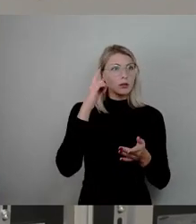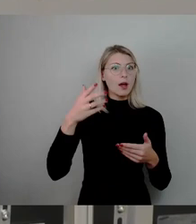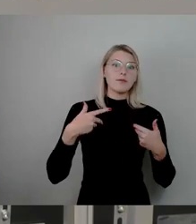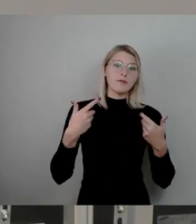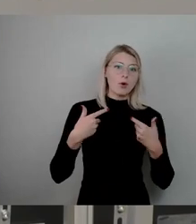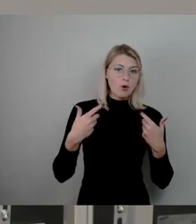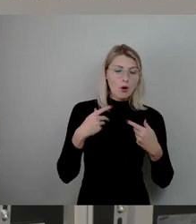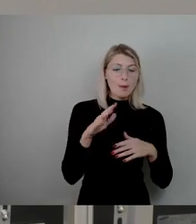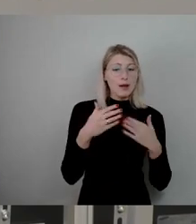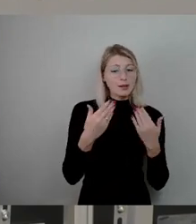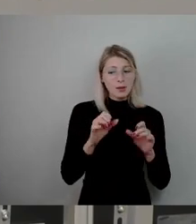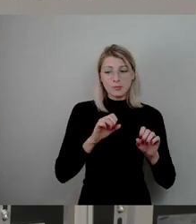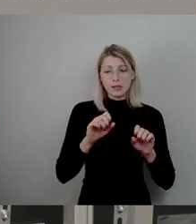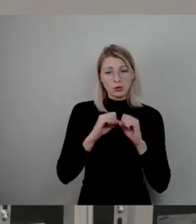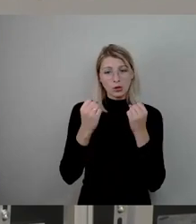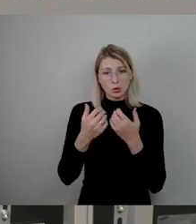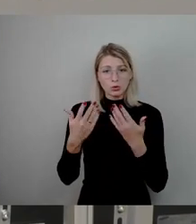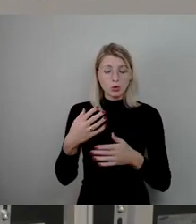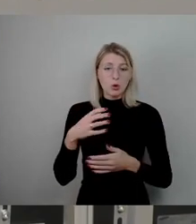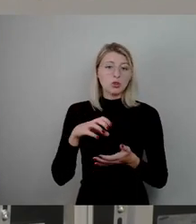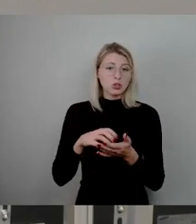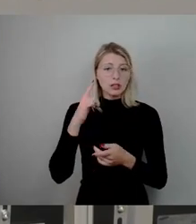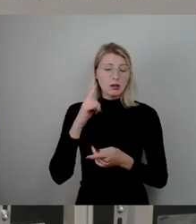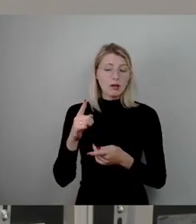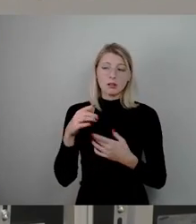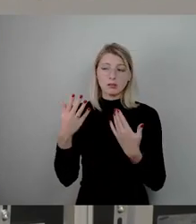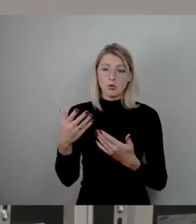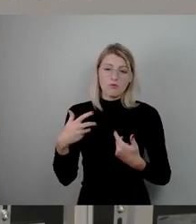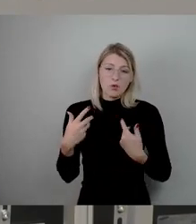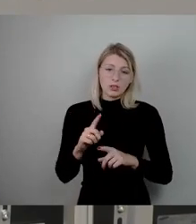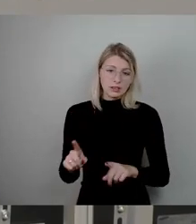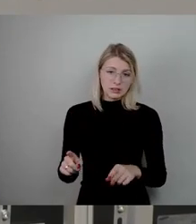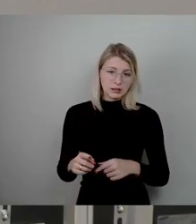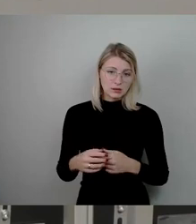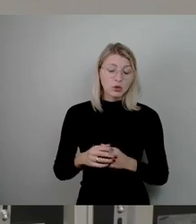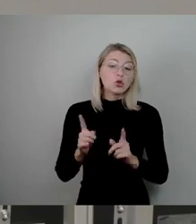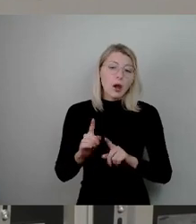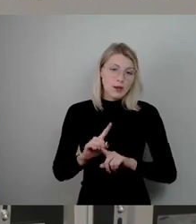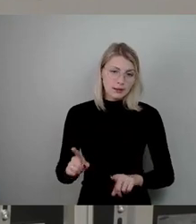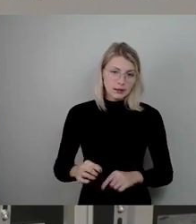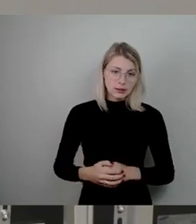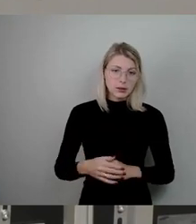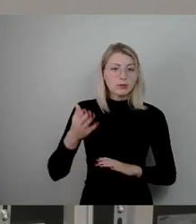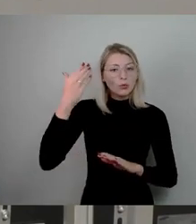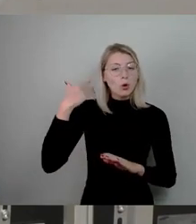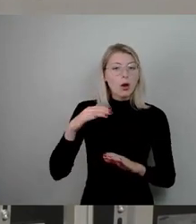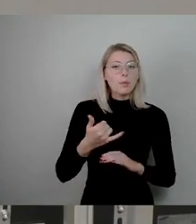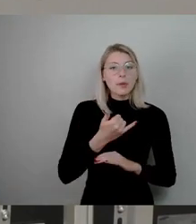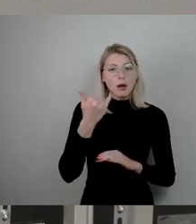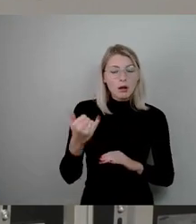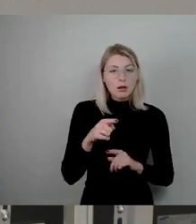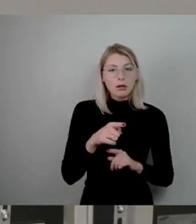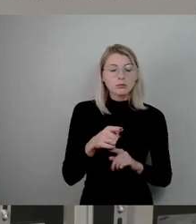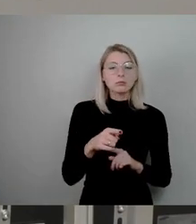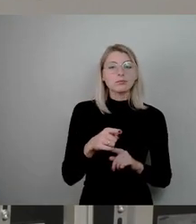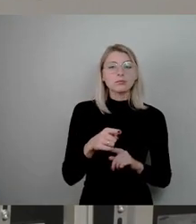uns das als Stadtrat dezidiert nicht freuen sollte. Und es gab im Frühjahr diesen Jahres einen ganz lesenswerten Vergleich zwischen